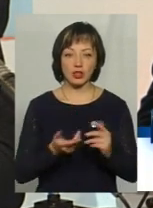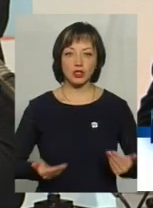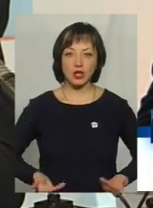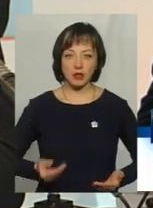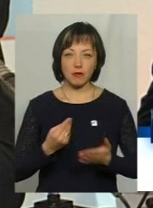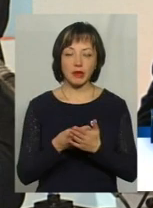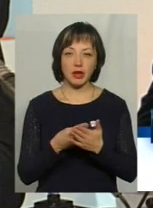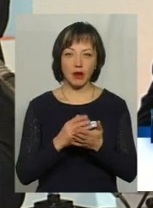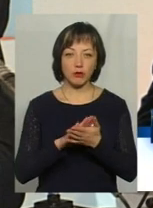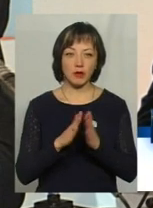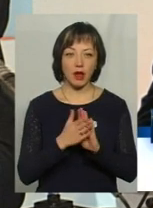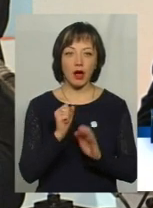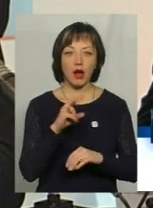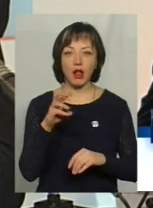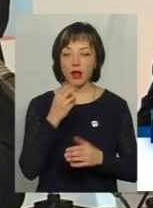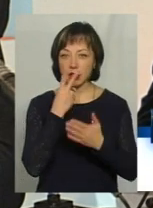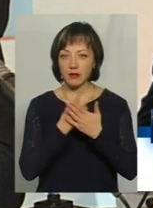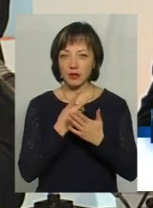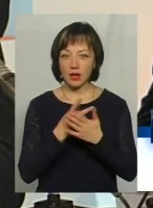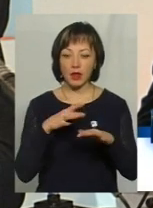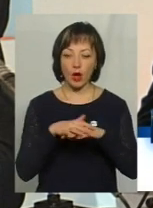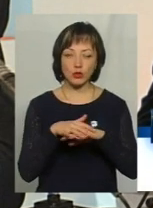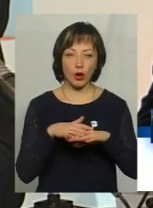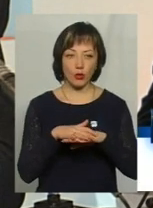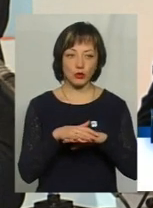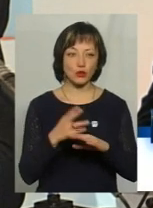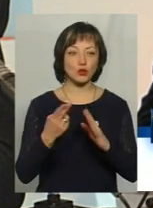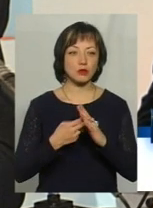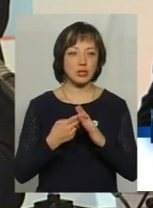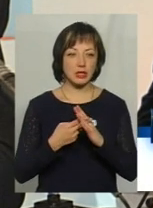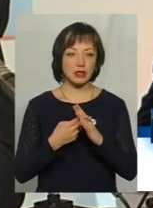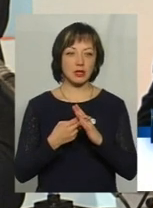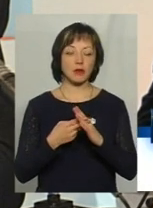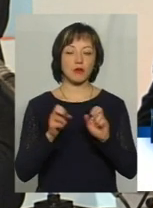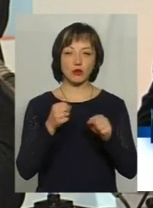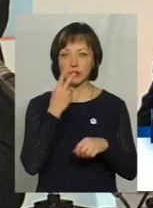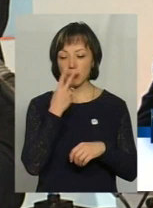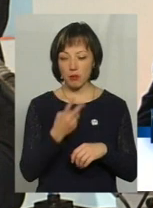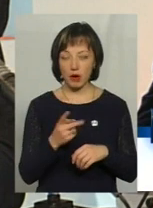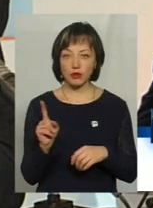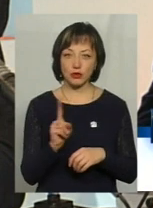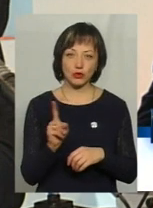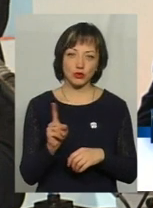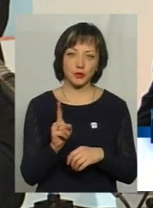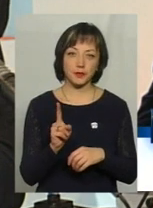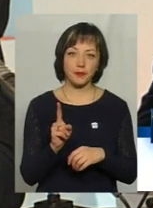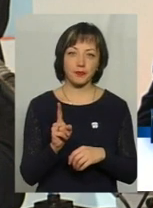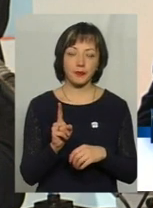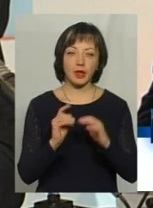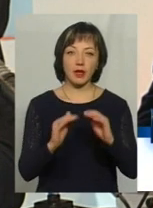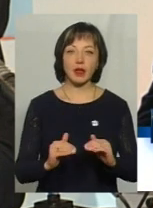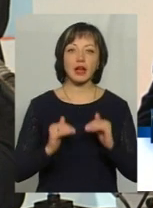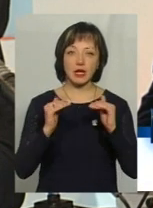матеріальному стані. Проте, коли дивитися на розрахунок субсидії, то можна стверджувати, що ріст